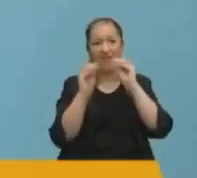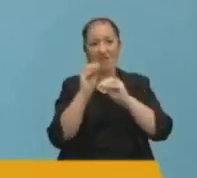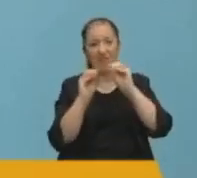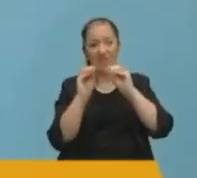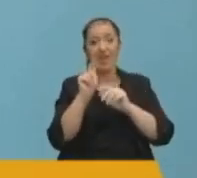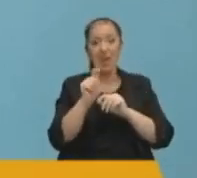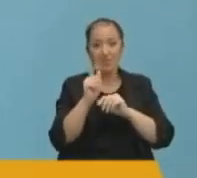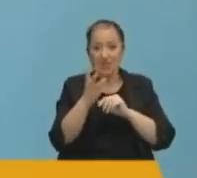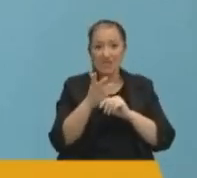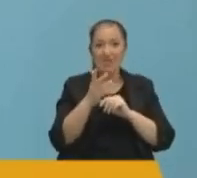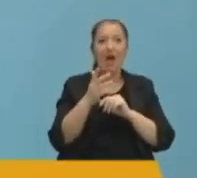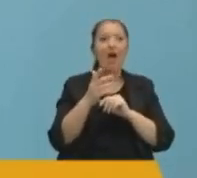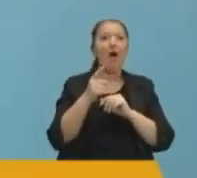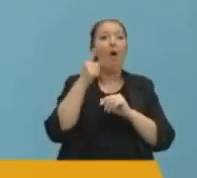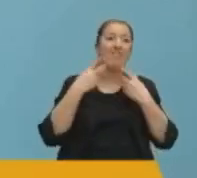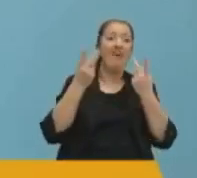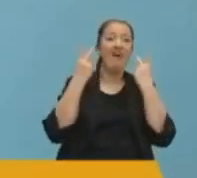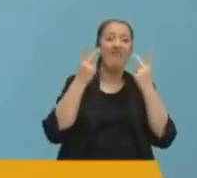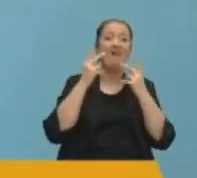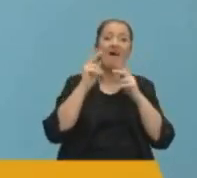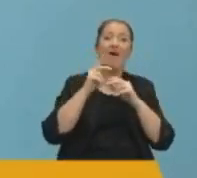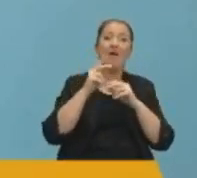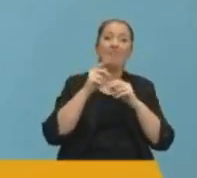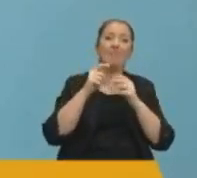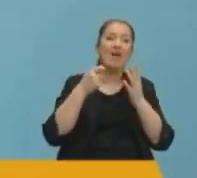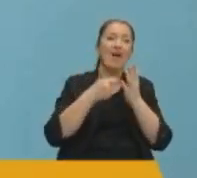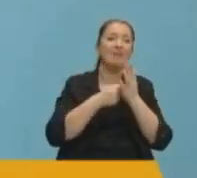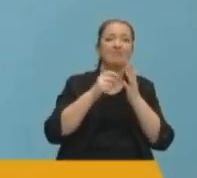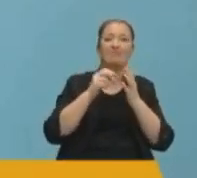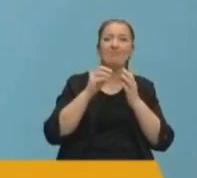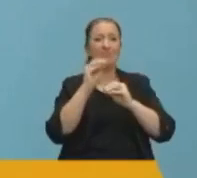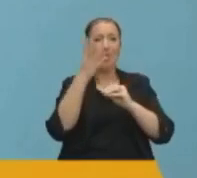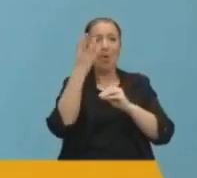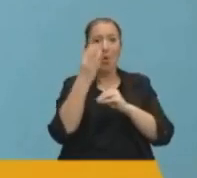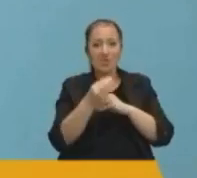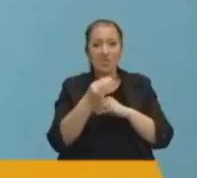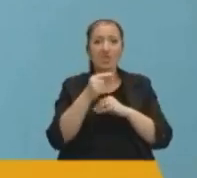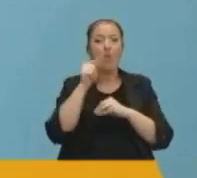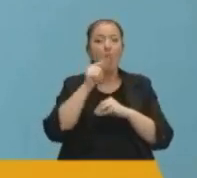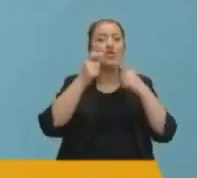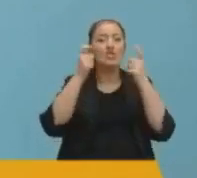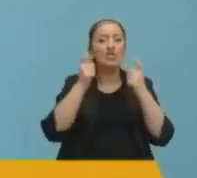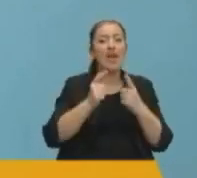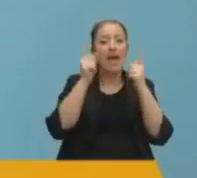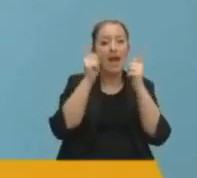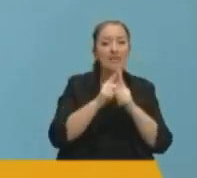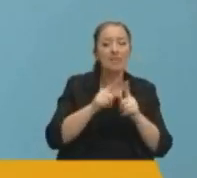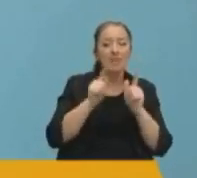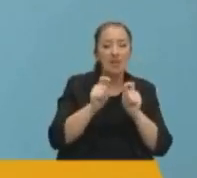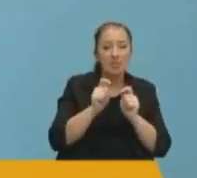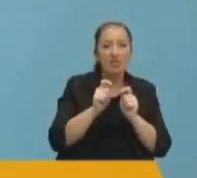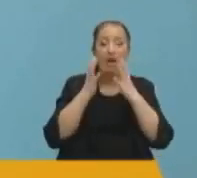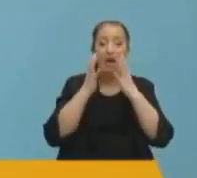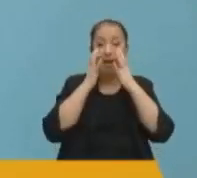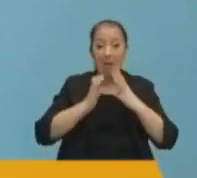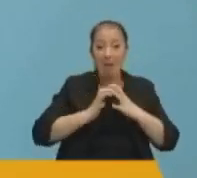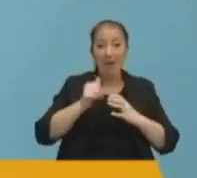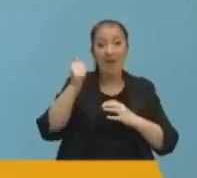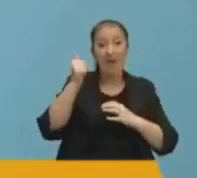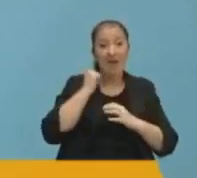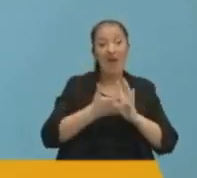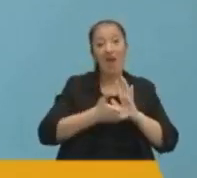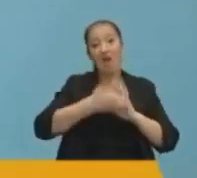vitrinlerinizi ışıl ışıl süsleseniz de, fetret dönemini yaşattığınız bu şehir, hesabını göreceği ve emanetini geri alacağı